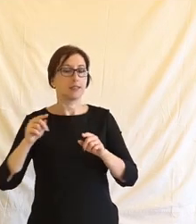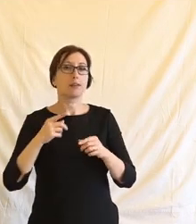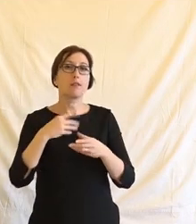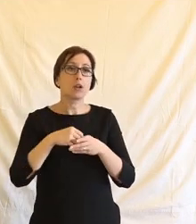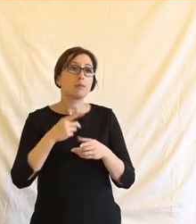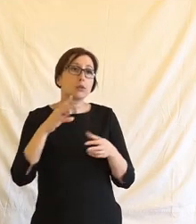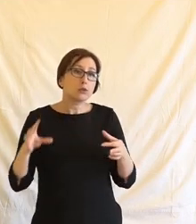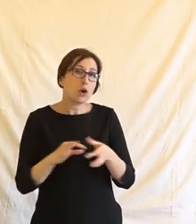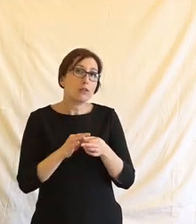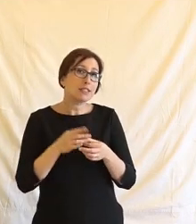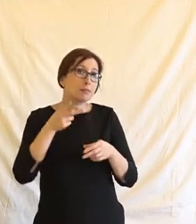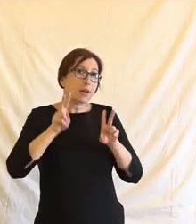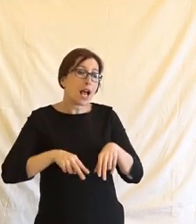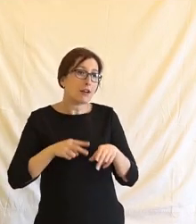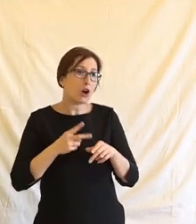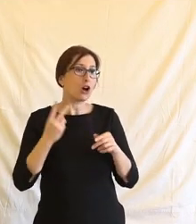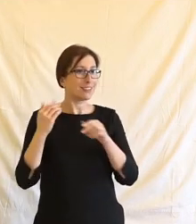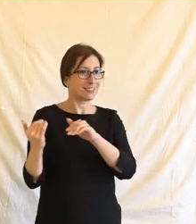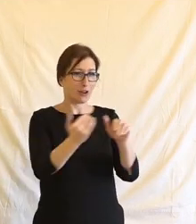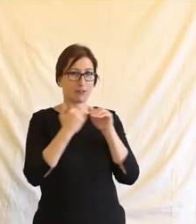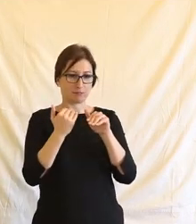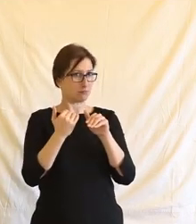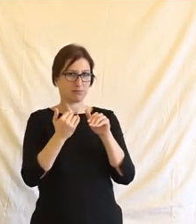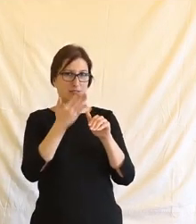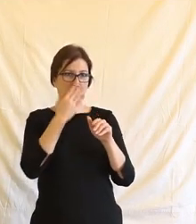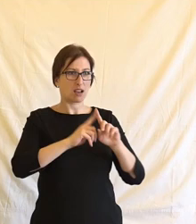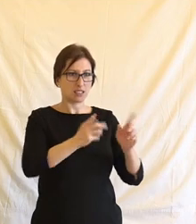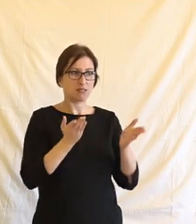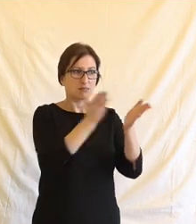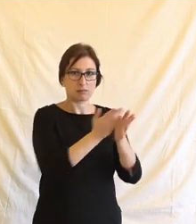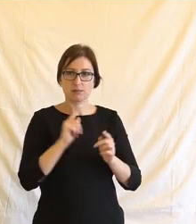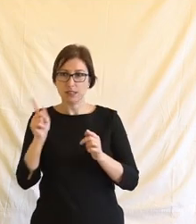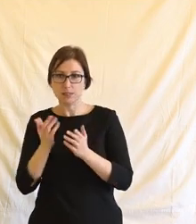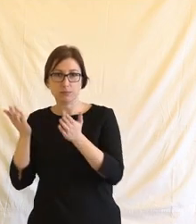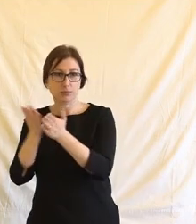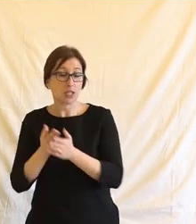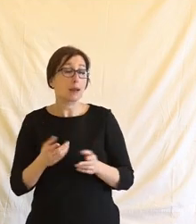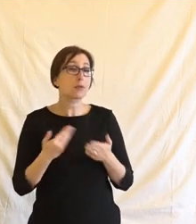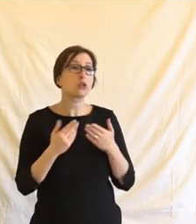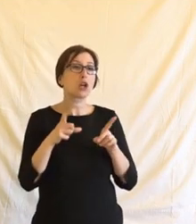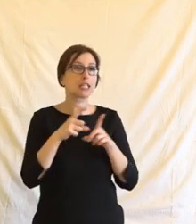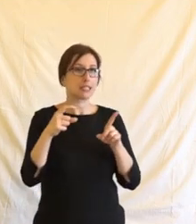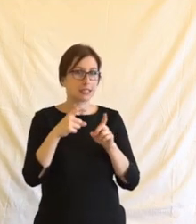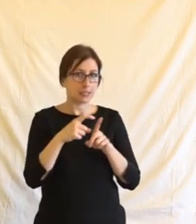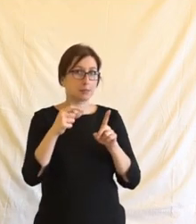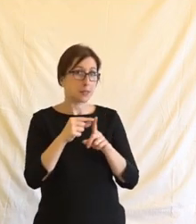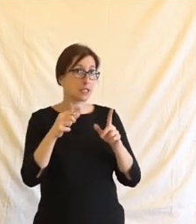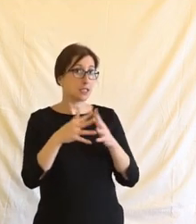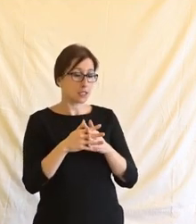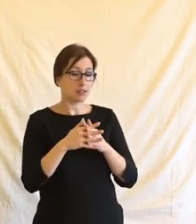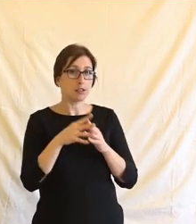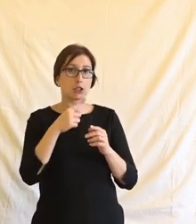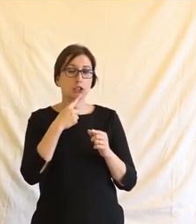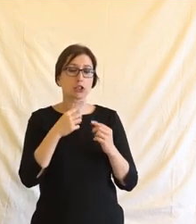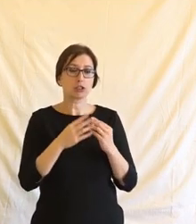zacházení. GDPR k tomu dává takový nápad nebo podnět, že v okamžiku, kdy se ten